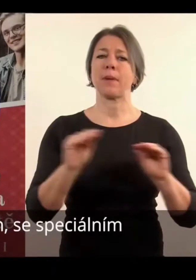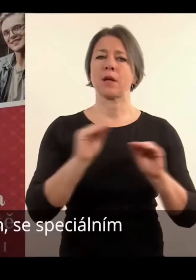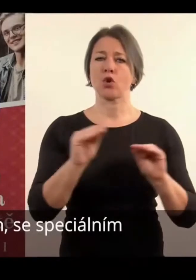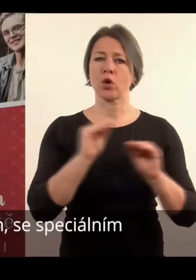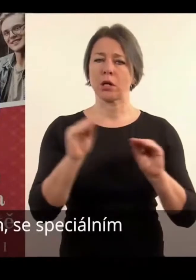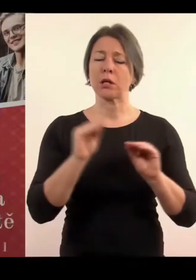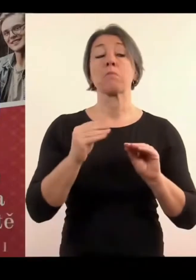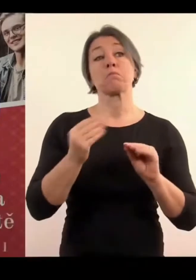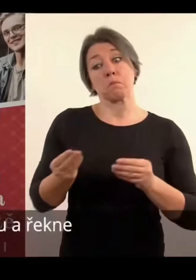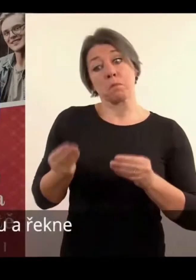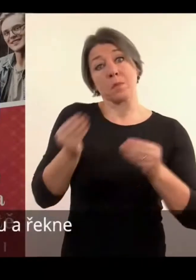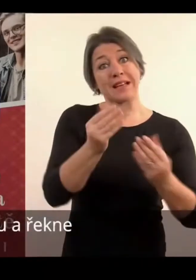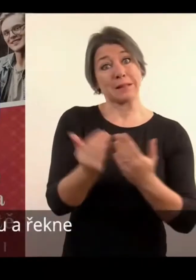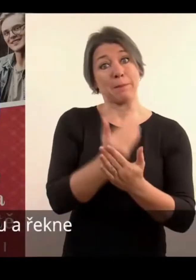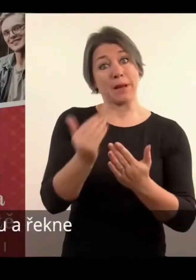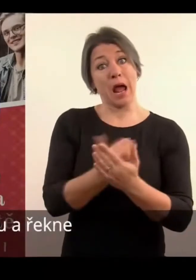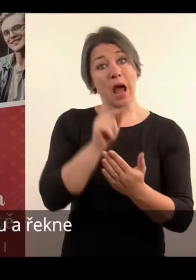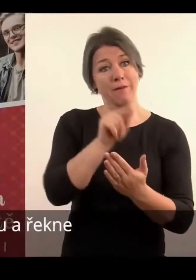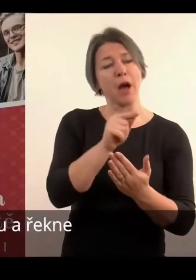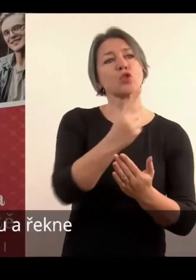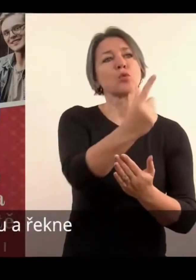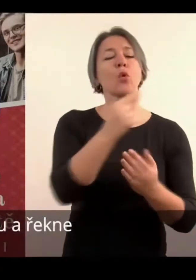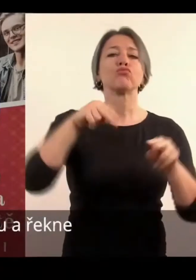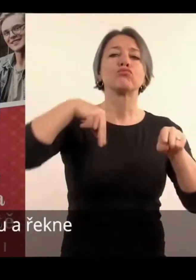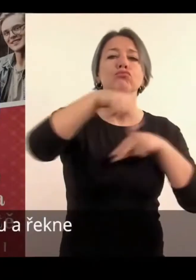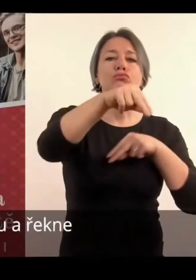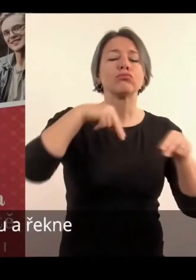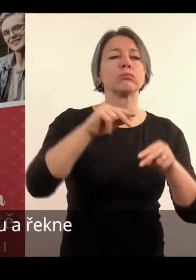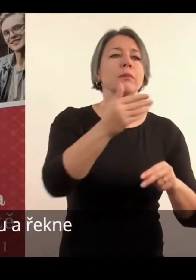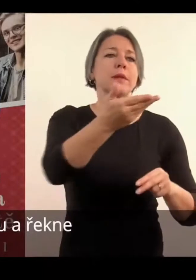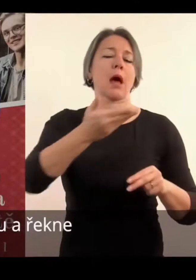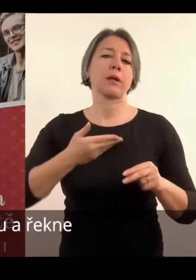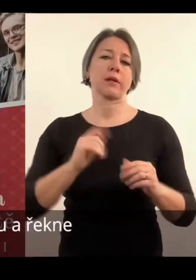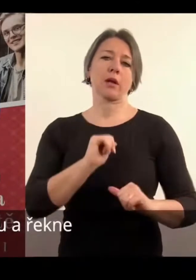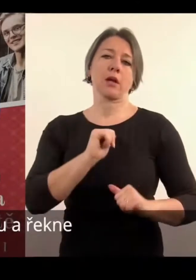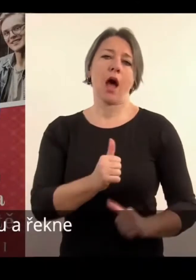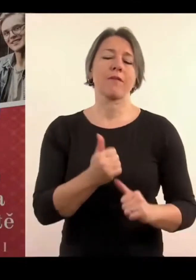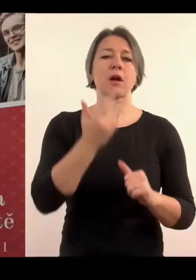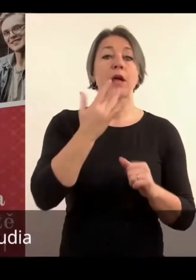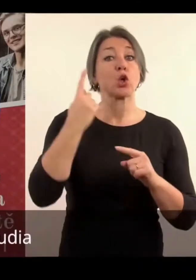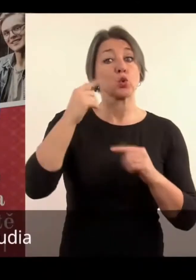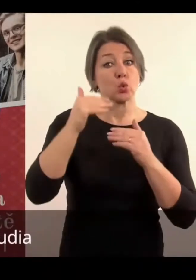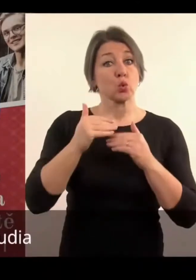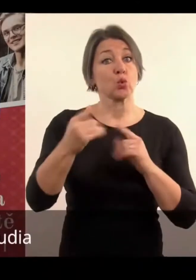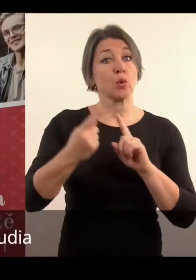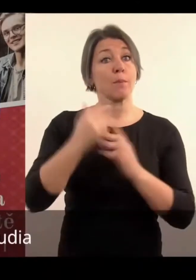který se podívá na tu vaši zprávu a řekne vám, jak nebo navrhne spolu s vámi modifikace toho studia